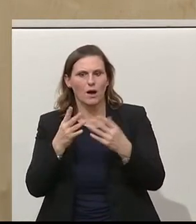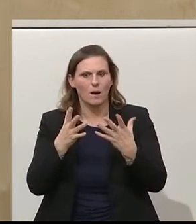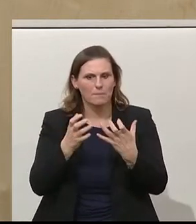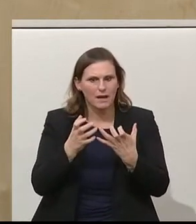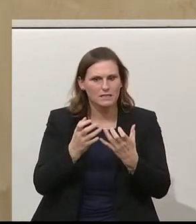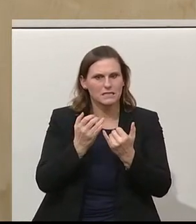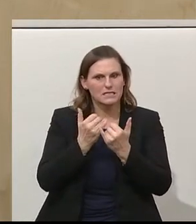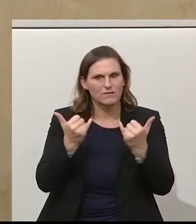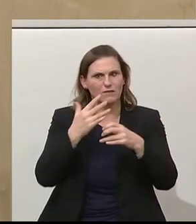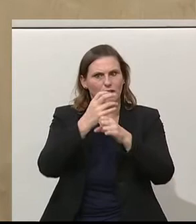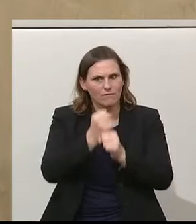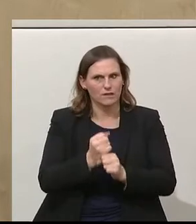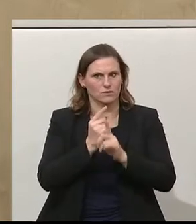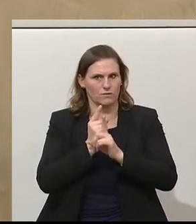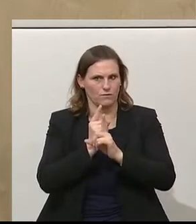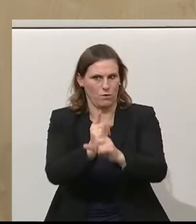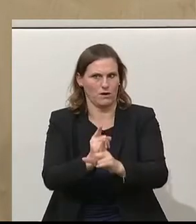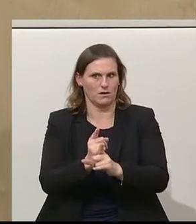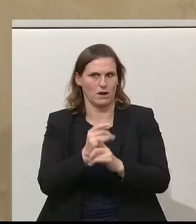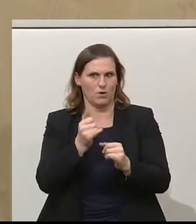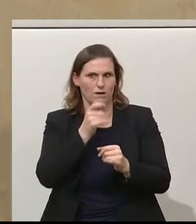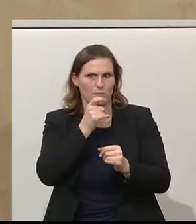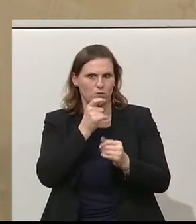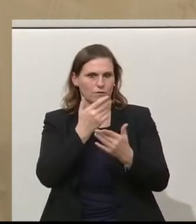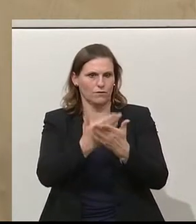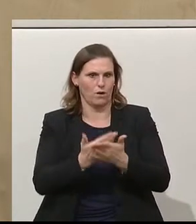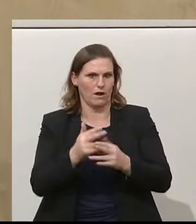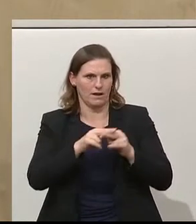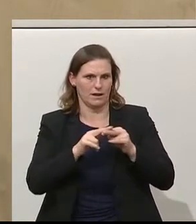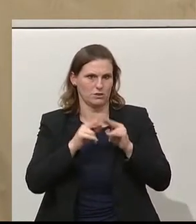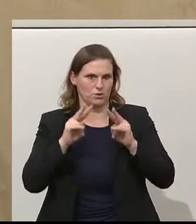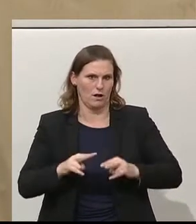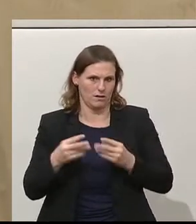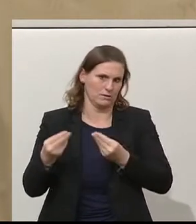entsprechende verfassungskonforme Regierungsvorlage dem Nationalrat zuzuleiten.